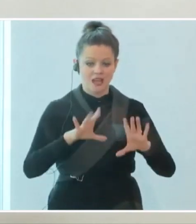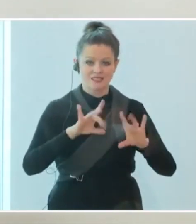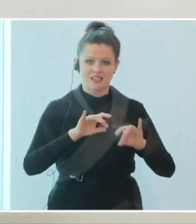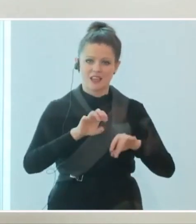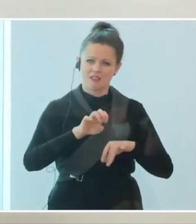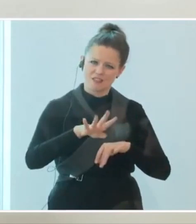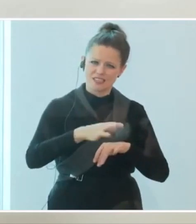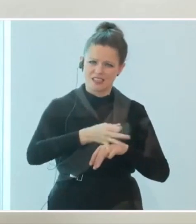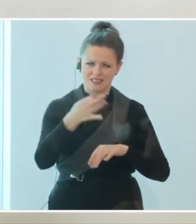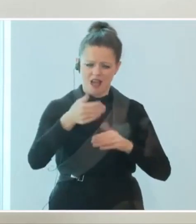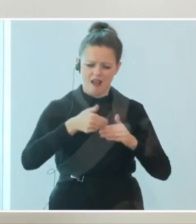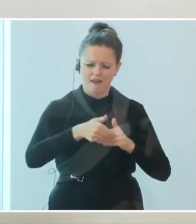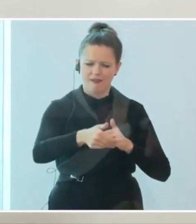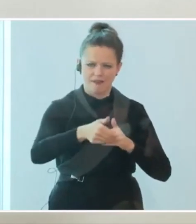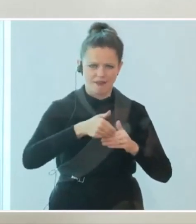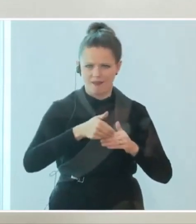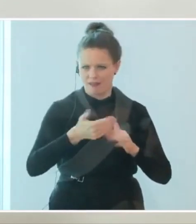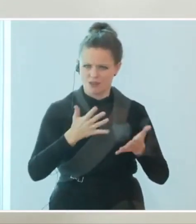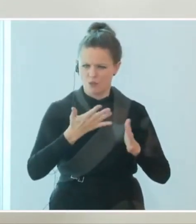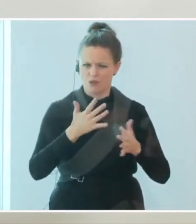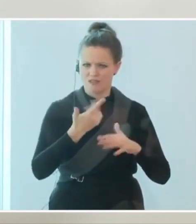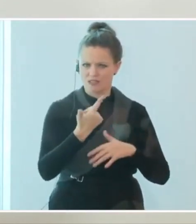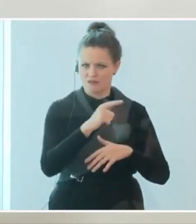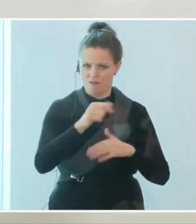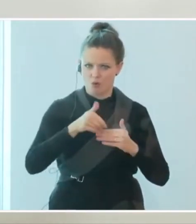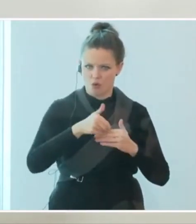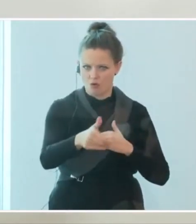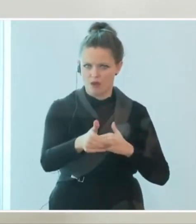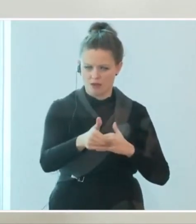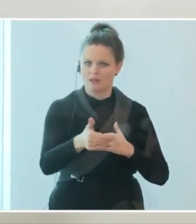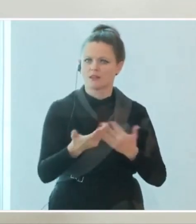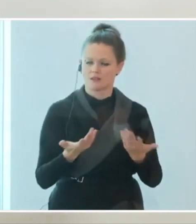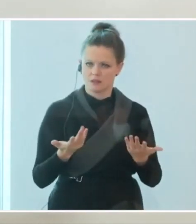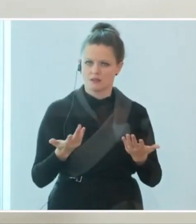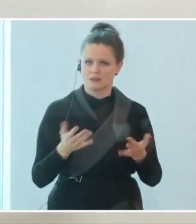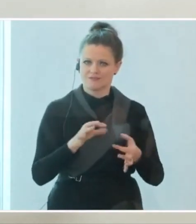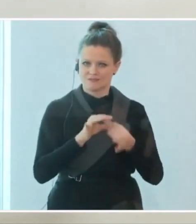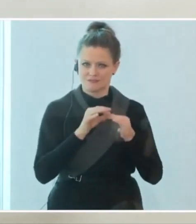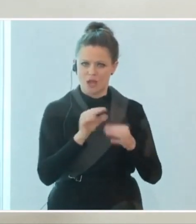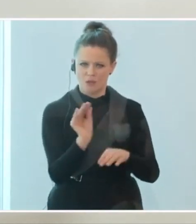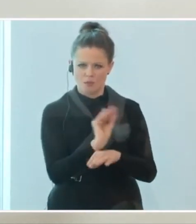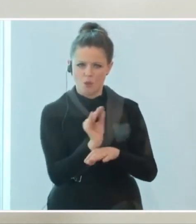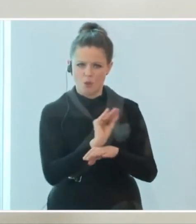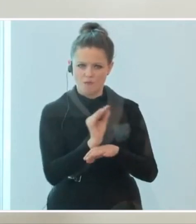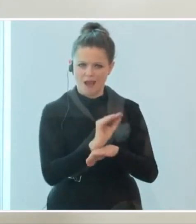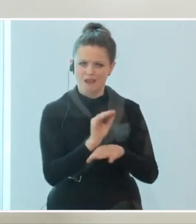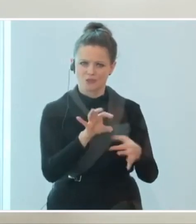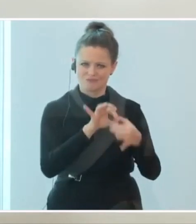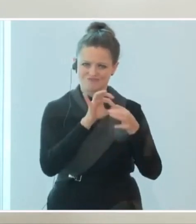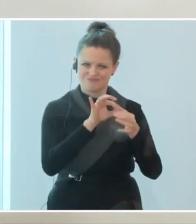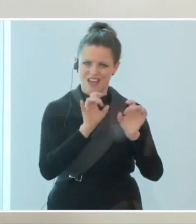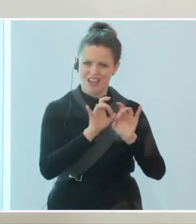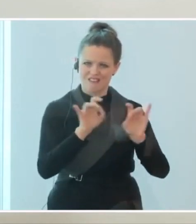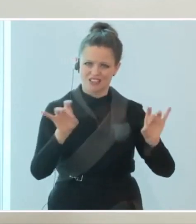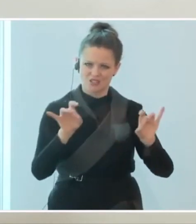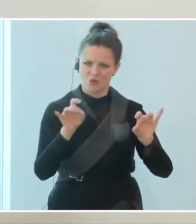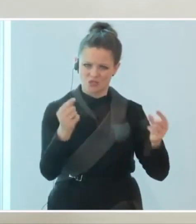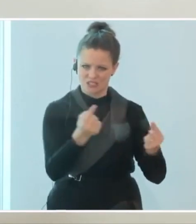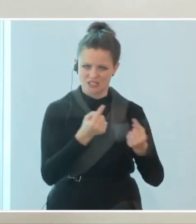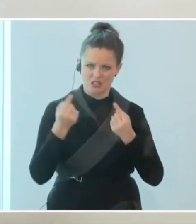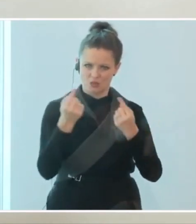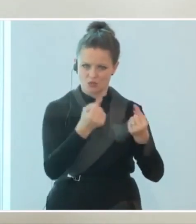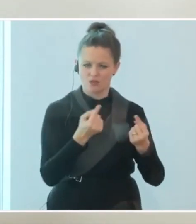Tagen oder ziemlich genau in zwei Wochen entlang der Beobachtung des Infektionsgeschehens die ganz klare